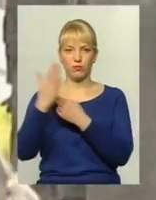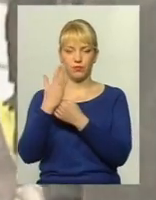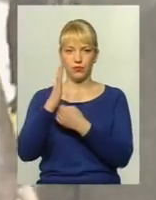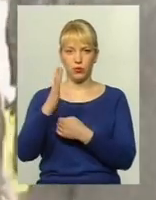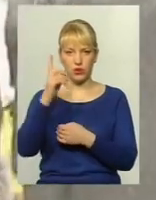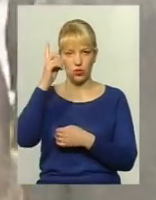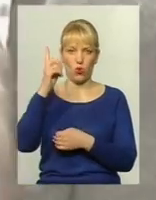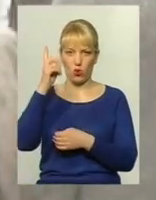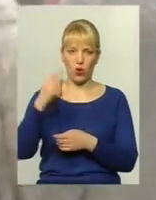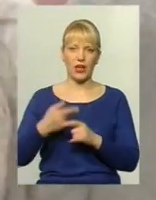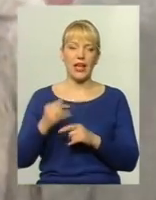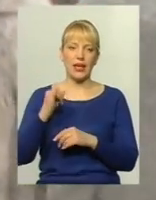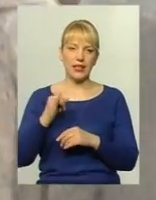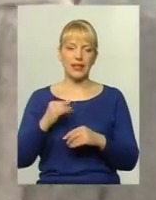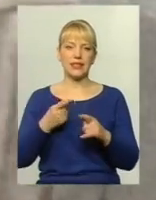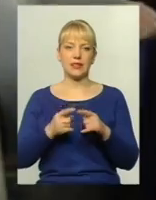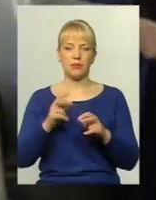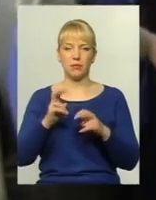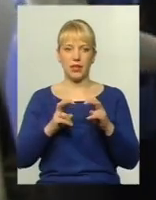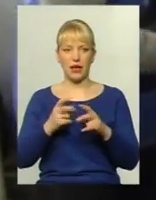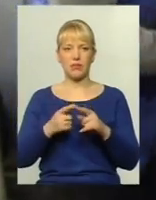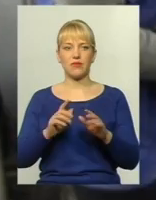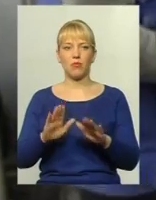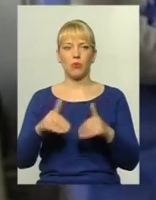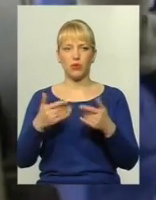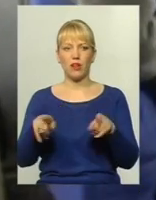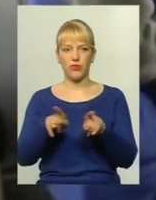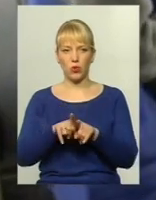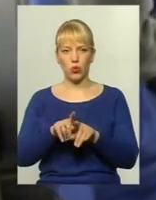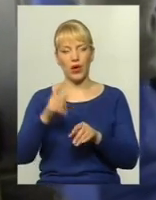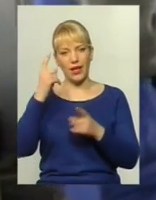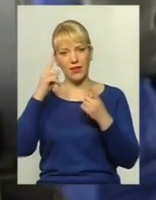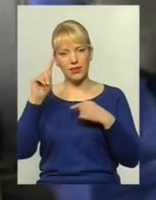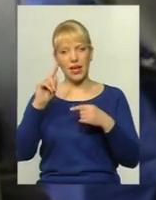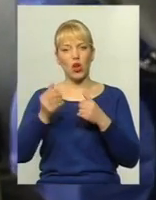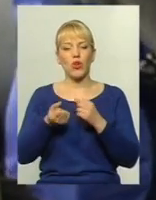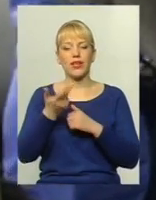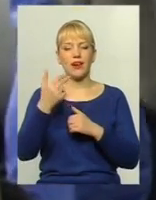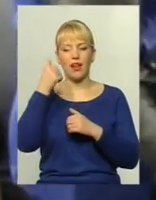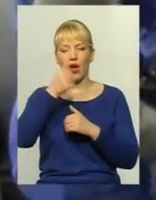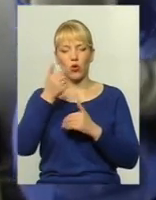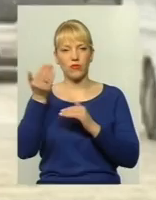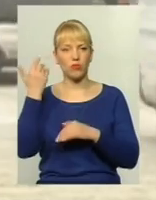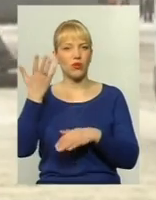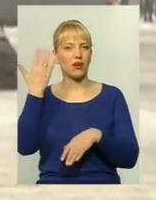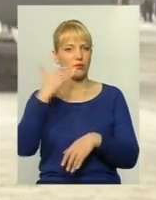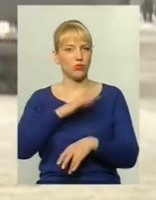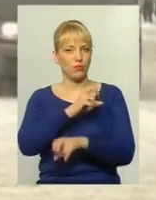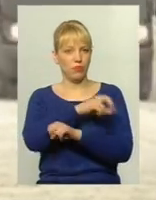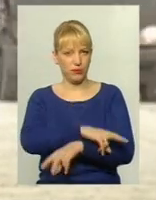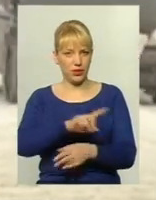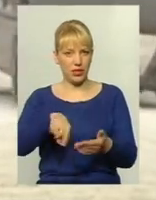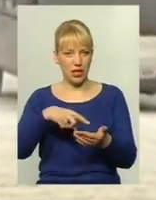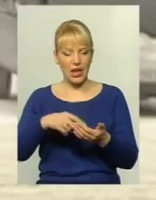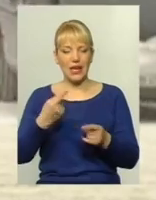Бабільше, очільник підприємства вже пропонував таку ідею кілька років тому. Та тодішня міська скарбниця тріщала по швам. Тому цей задум